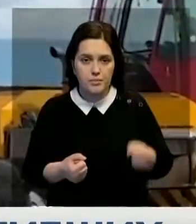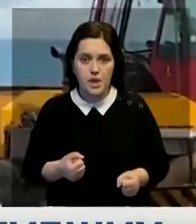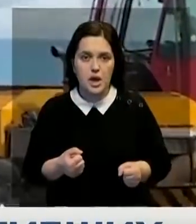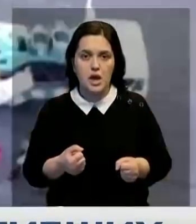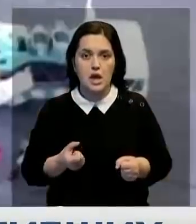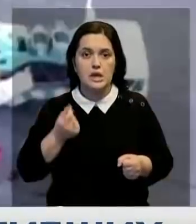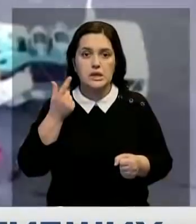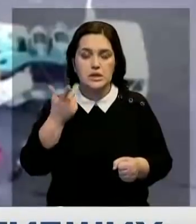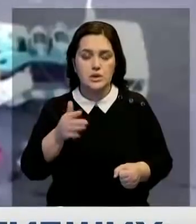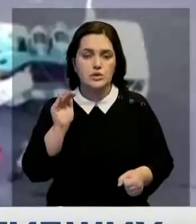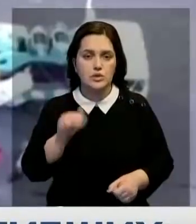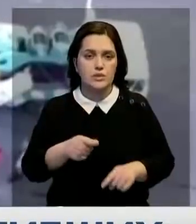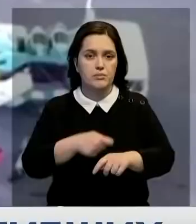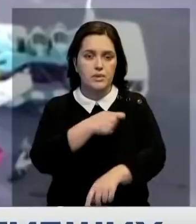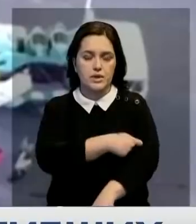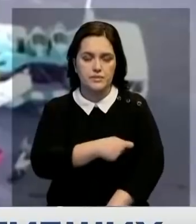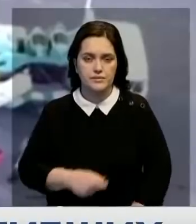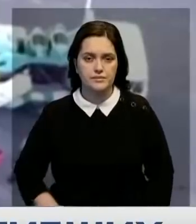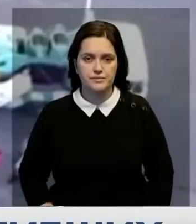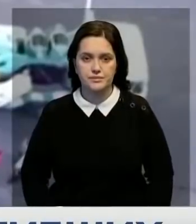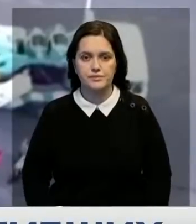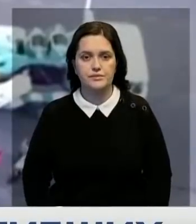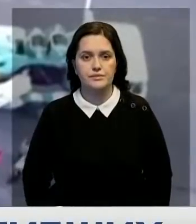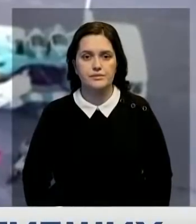кварталы в радиусе нескольких сотен метров.